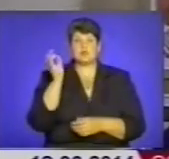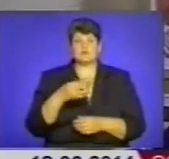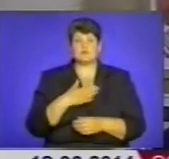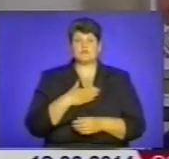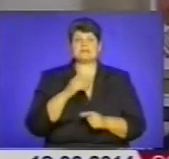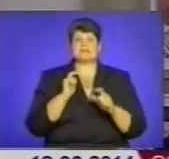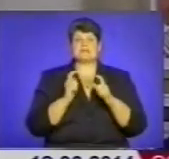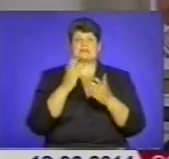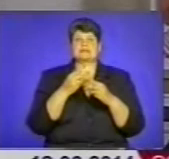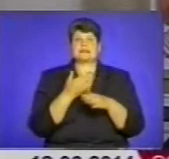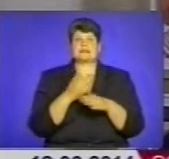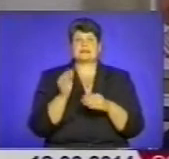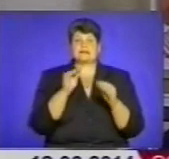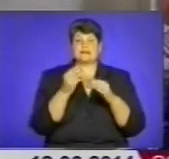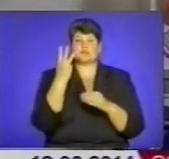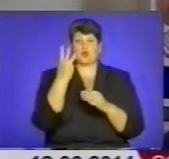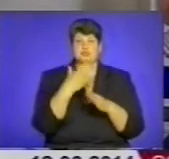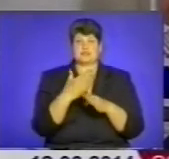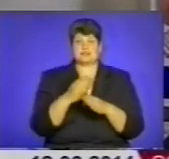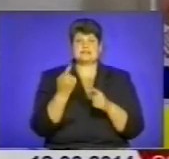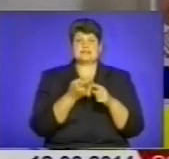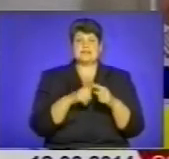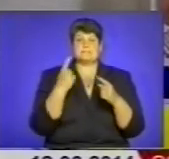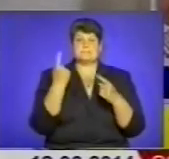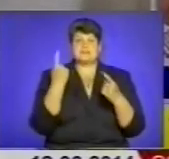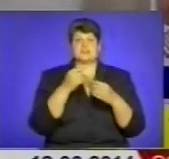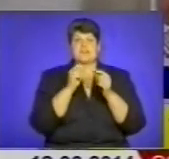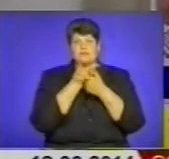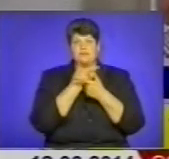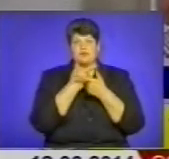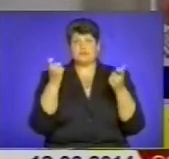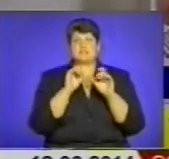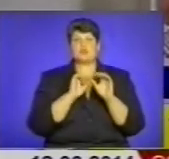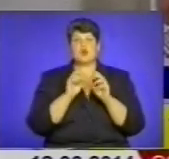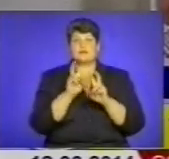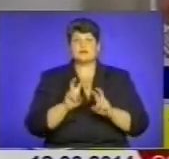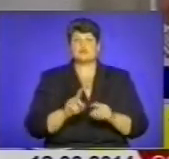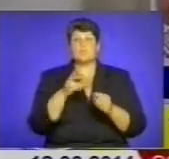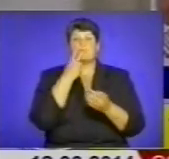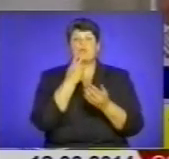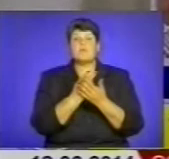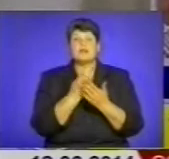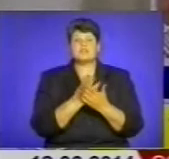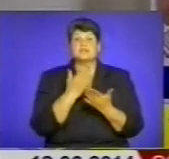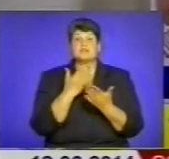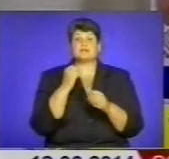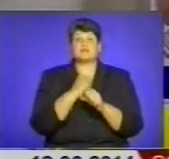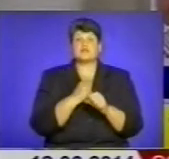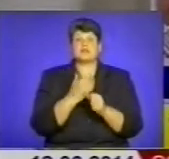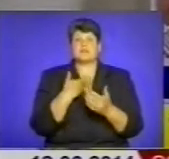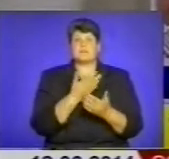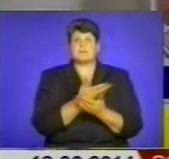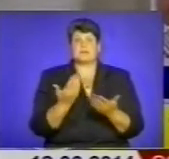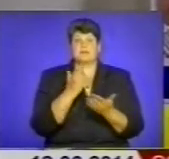складатися з трьох частин. Це поки що такий перший інформаційно-аналітичний, для того, щоб побачити, які напрацювання ми маємо, для того, щоб